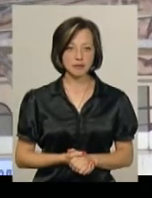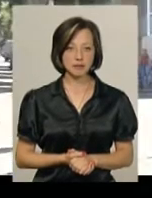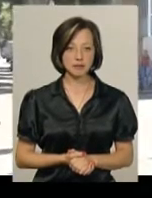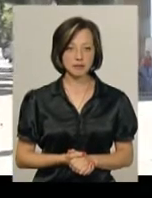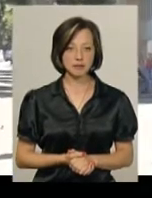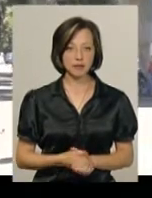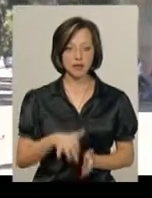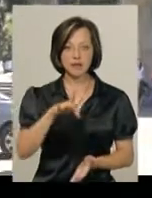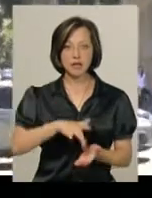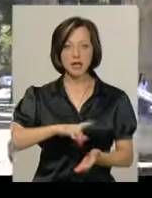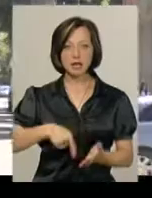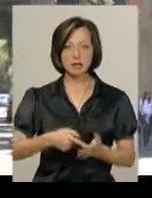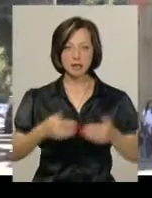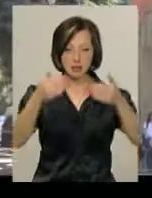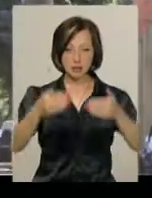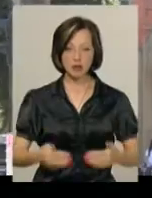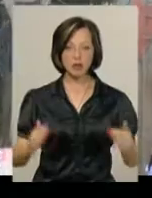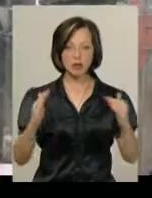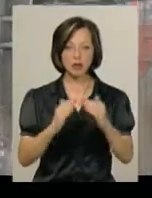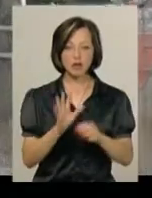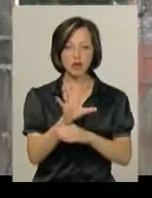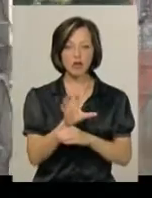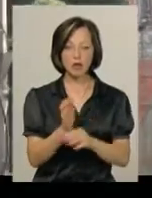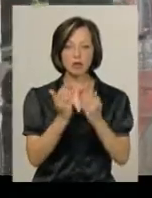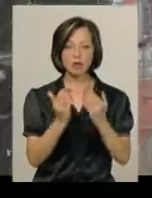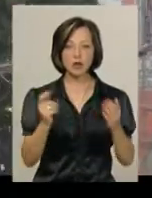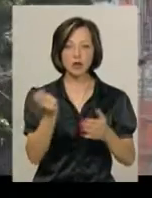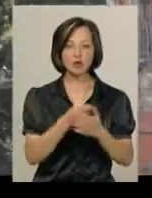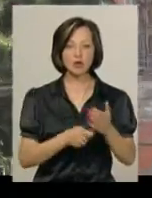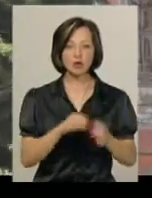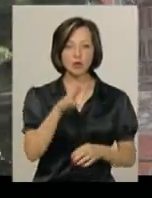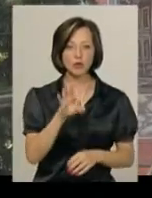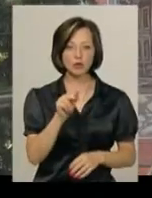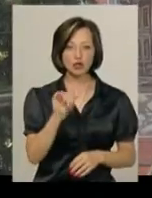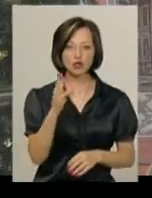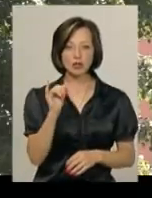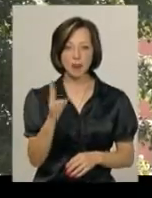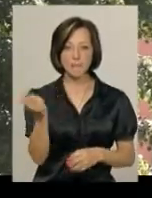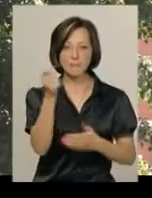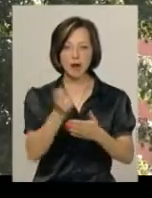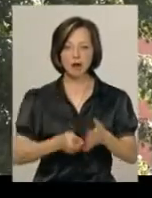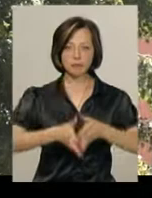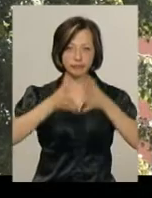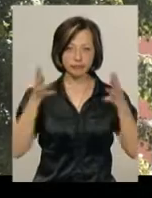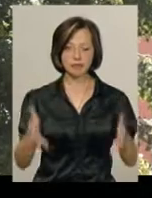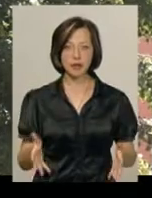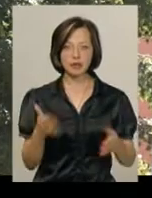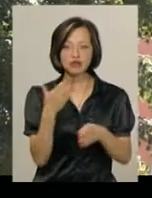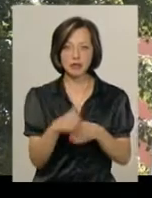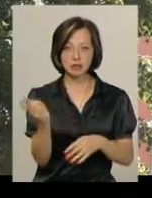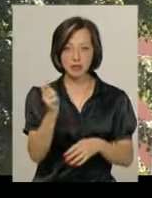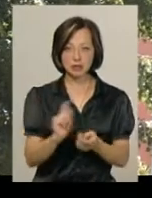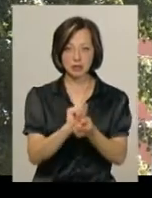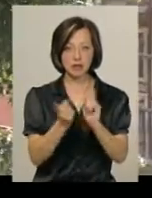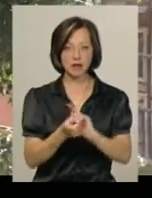У центрі міста на стіні будинку, де розміщений фотомузей, художник Андрій Томчишин малює новий мурал. За його задумом, частина малюнку